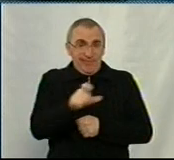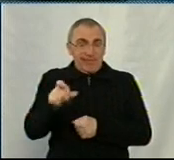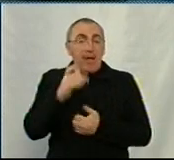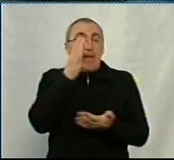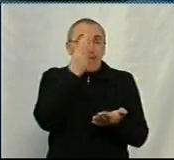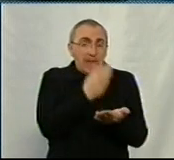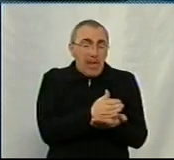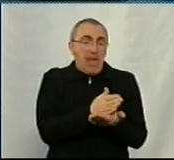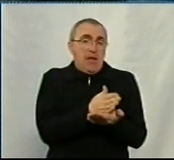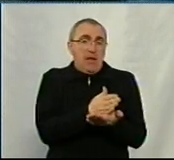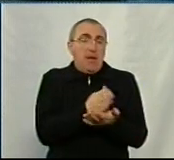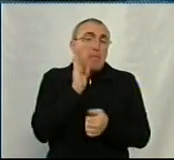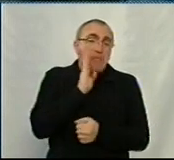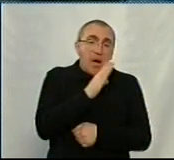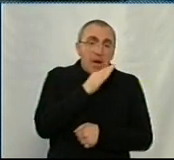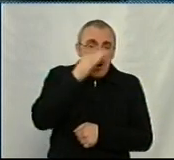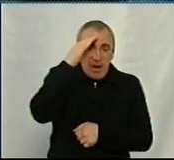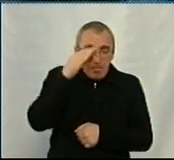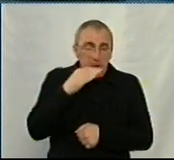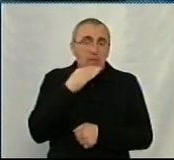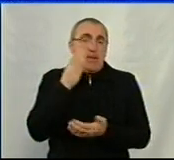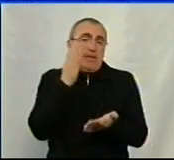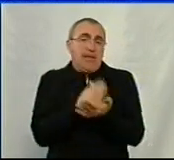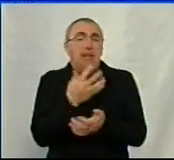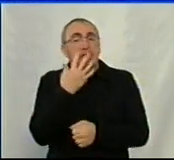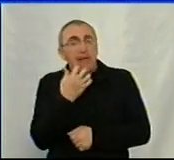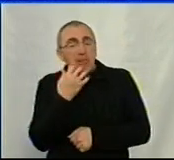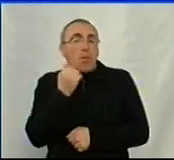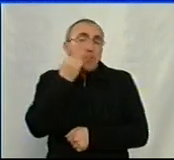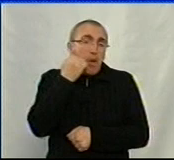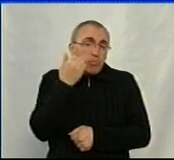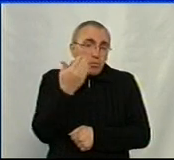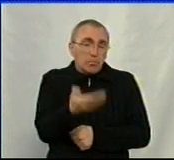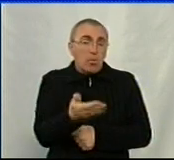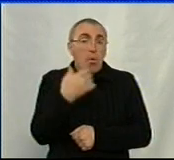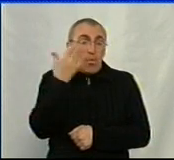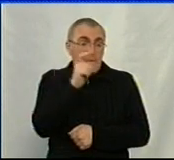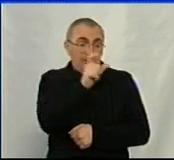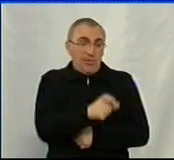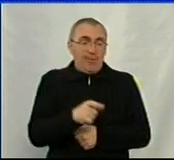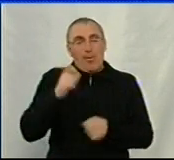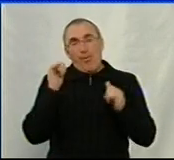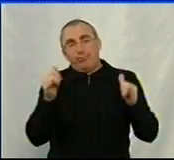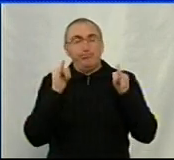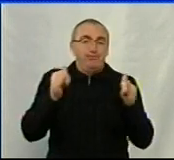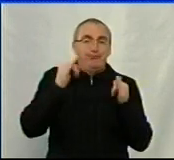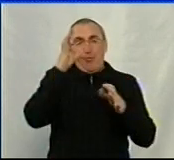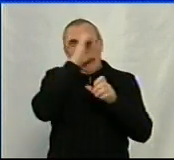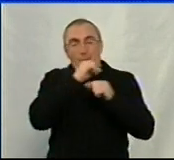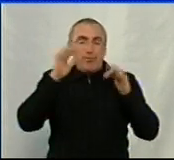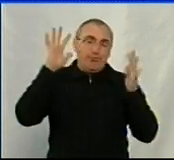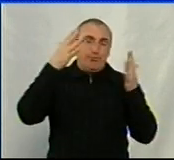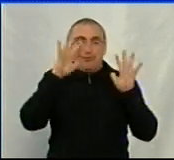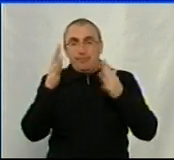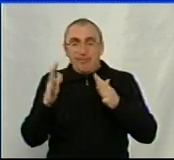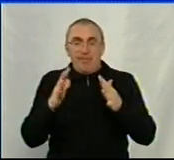матері, батьки, є дідусі, бабусі. І коли людина тусується вночі, там, з